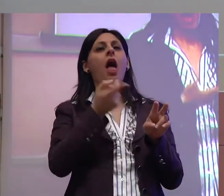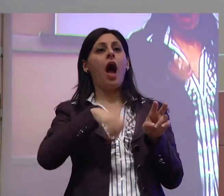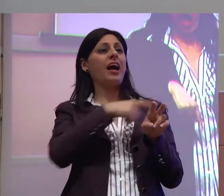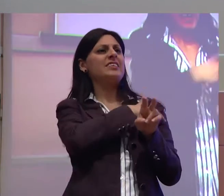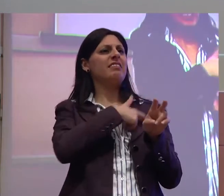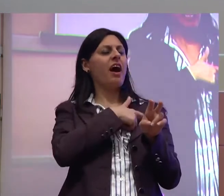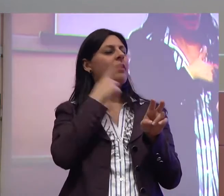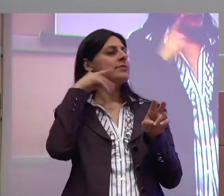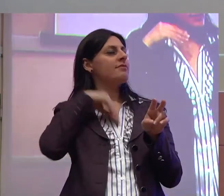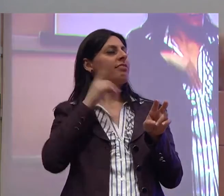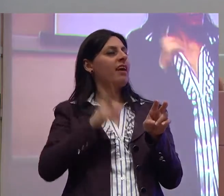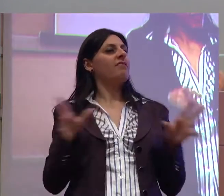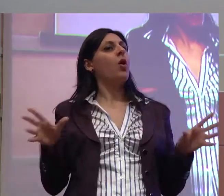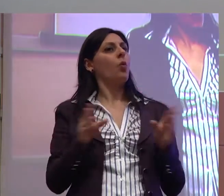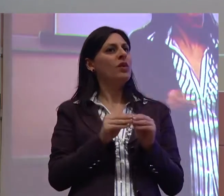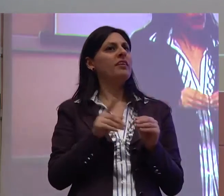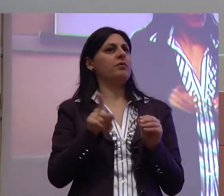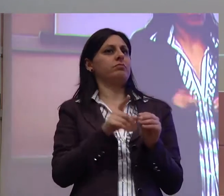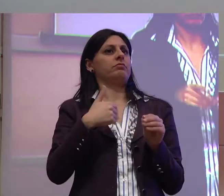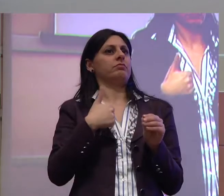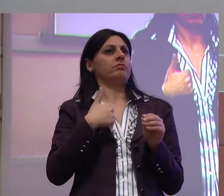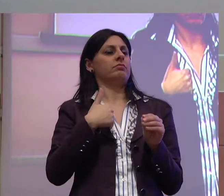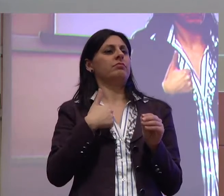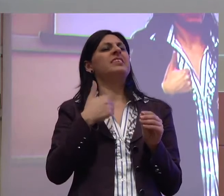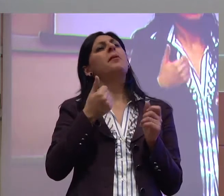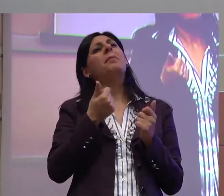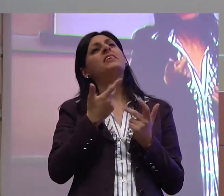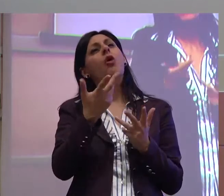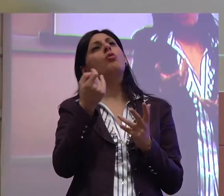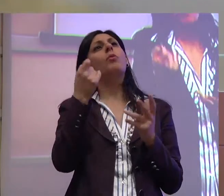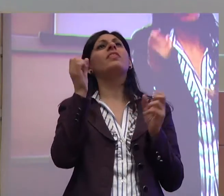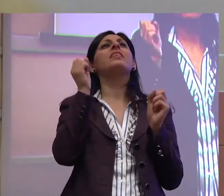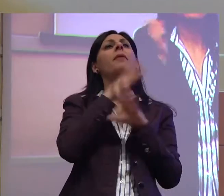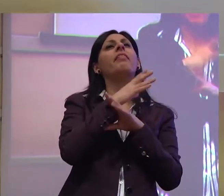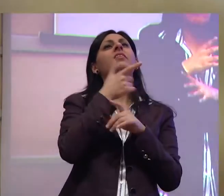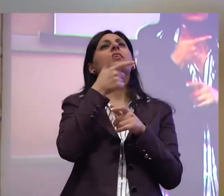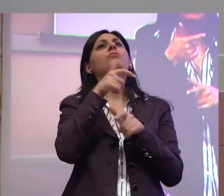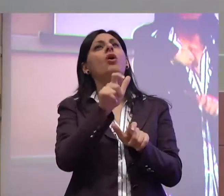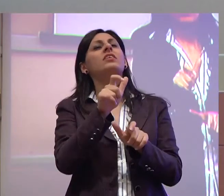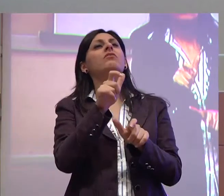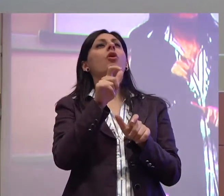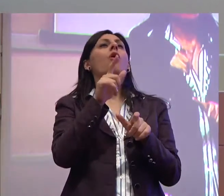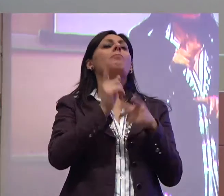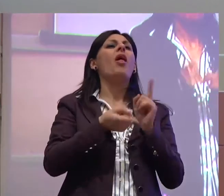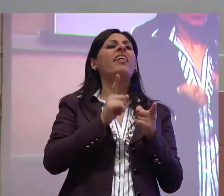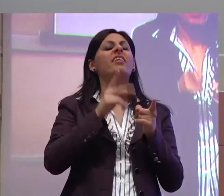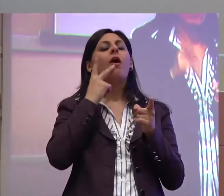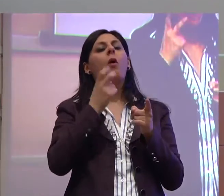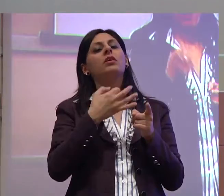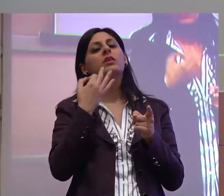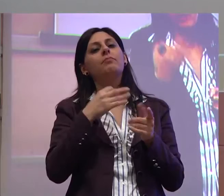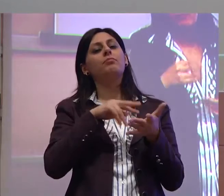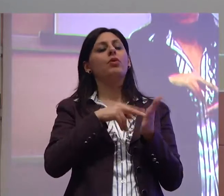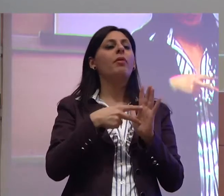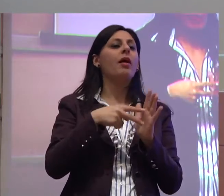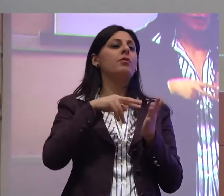sindacali e che spesso però cadono nel dimenticatoio per via di una politica che si arrovella su problemi a